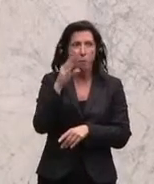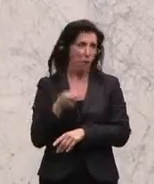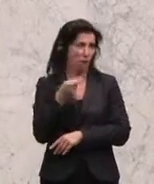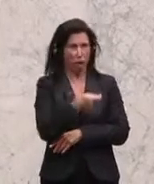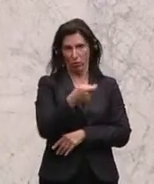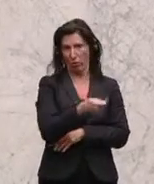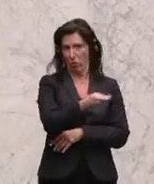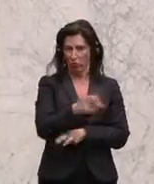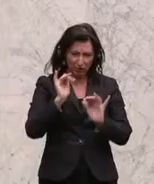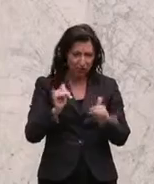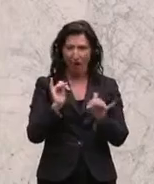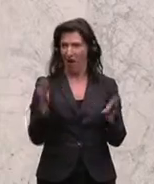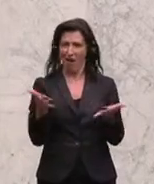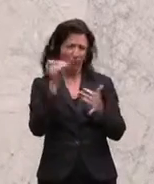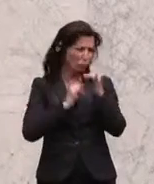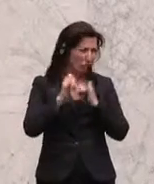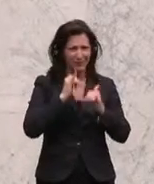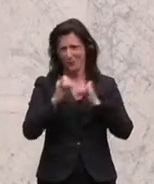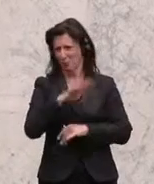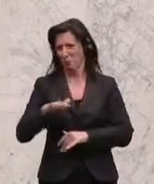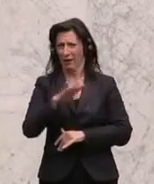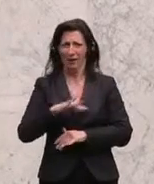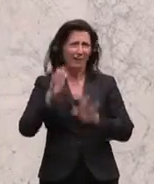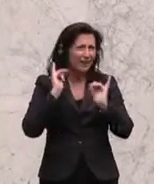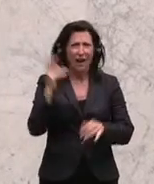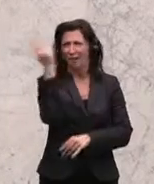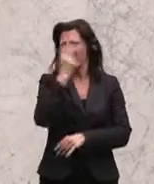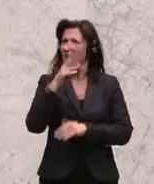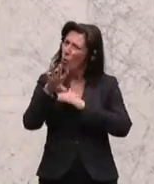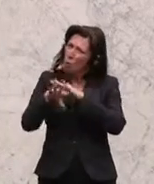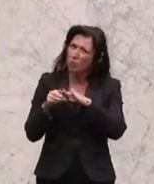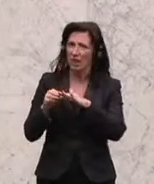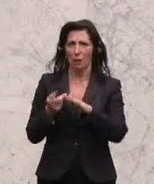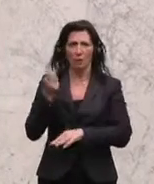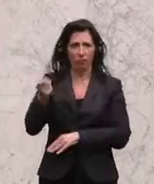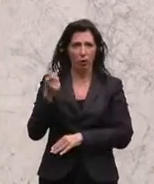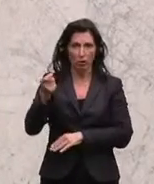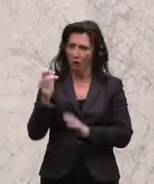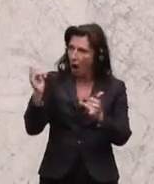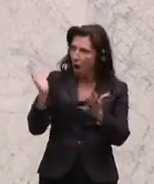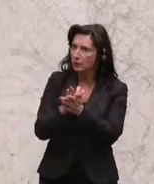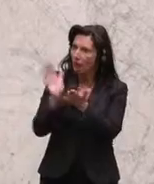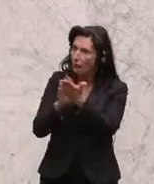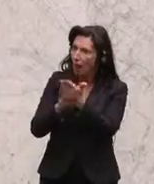Natürlich, Landschaftsschutz, Tourismus, natürlich Förderungen für das Unternehmerische. Jetzt geht es aber langsam applaudieren.